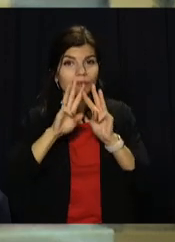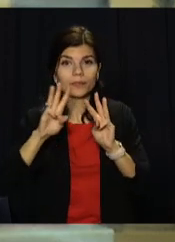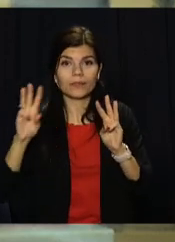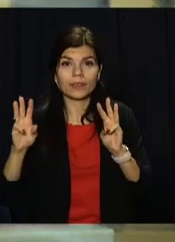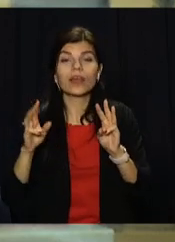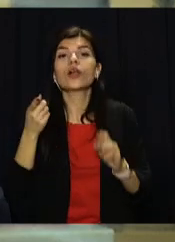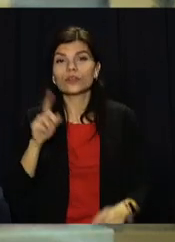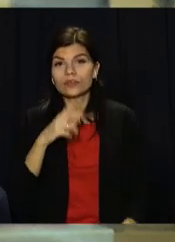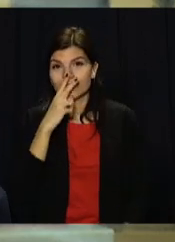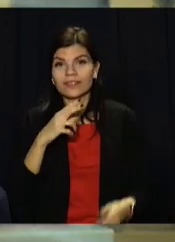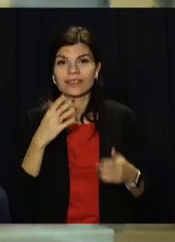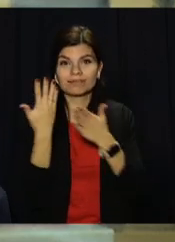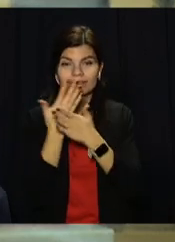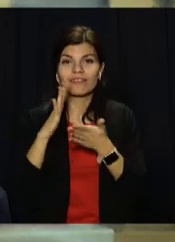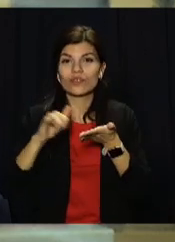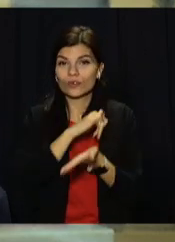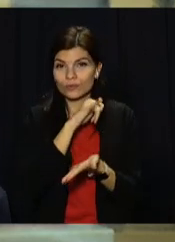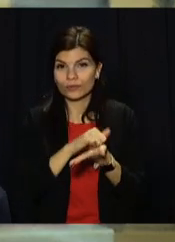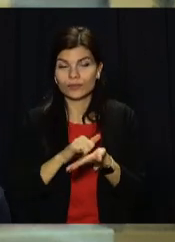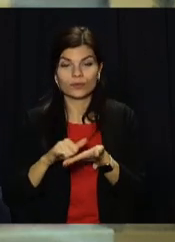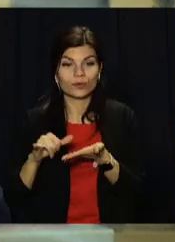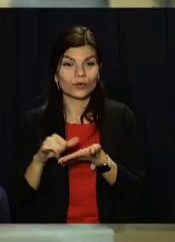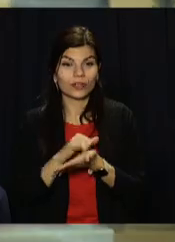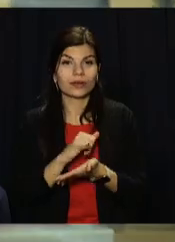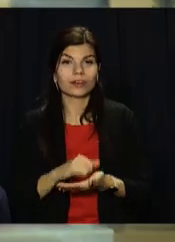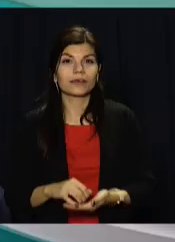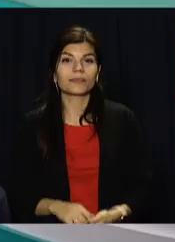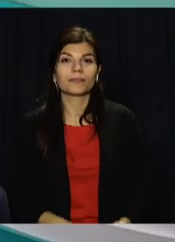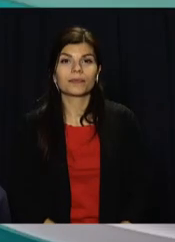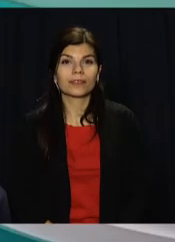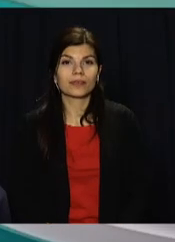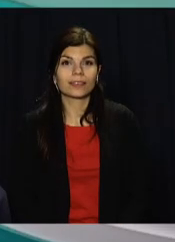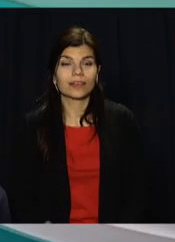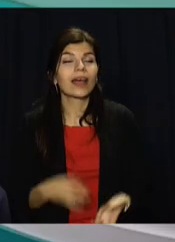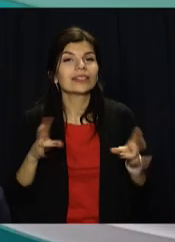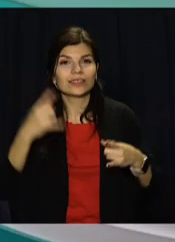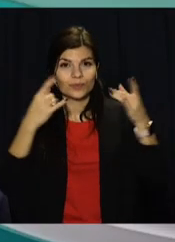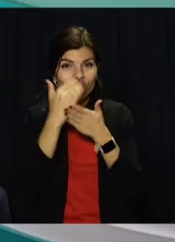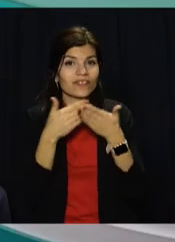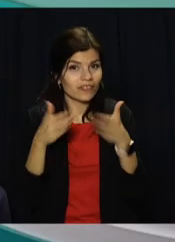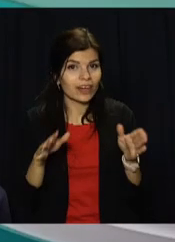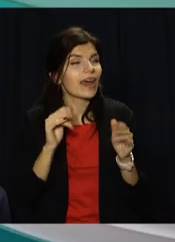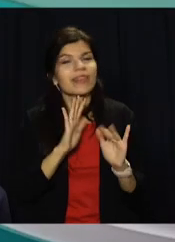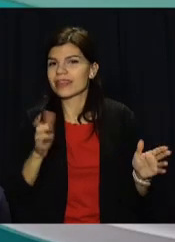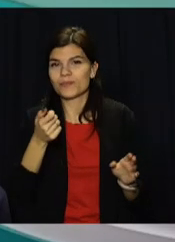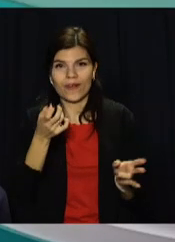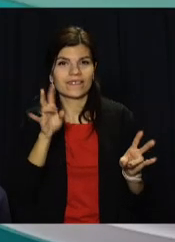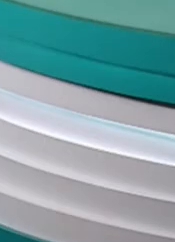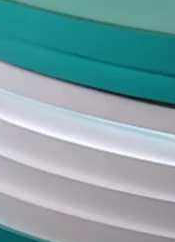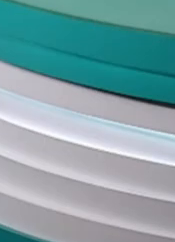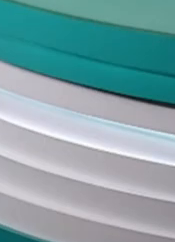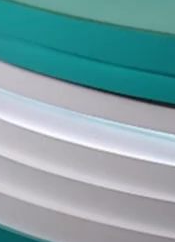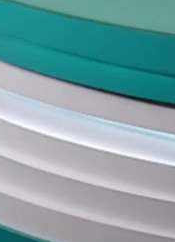.media. Дивіться сюжети в соціальних мережах та на нашому ютуб-каналі. Залишайтеся з відкритим та не перемикайте.